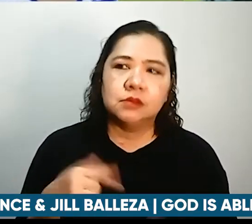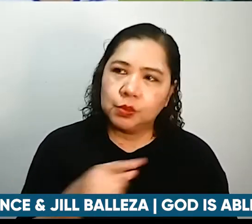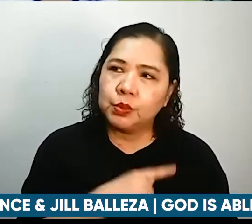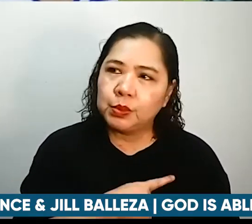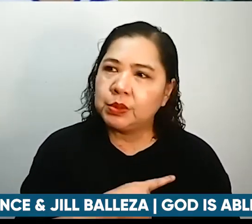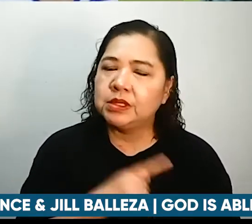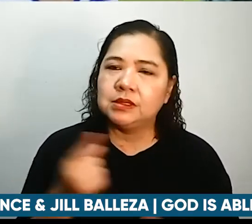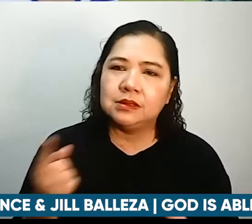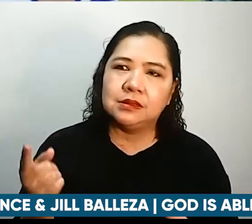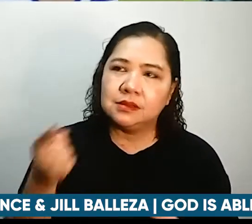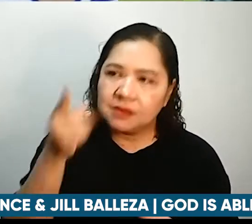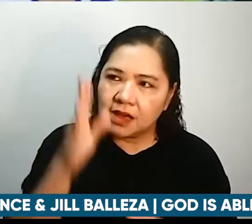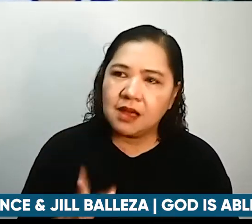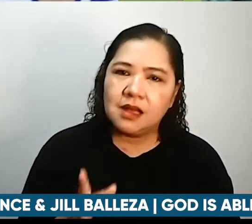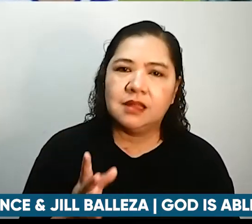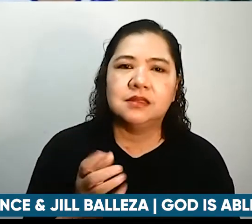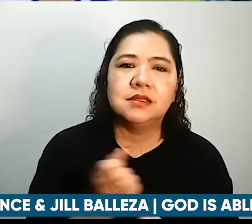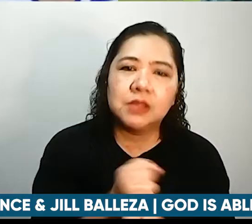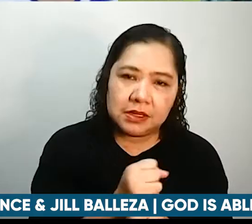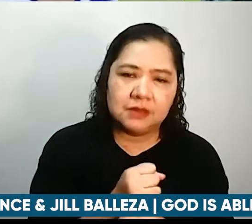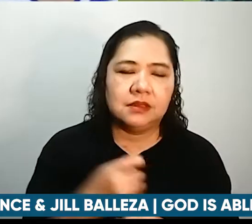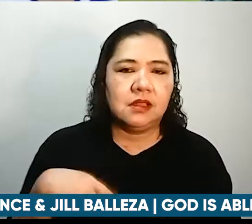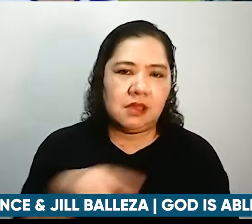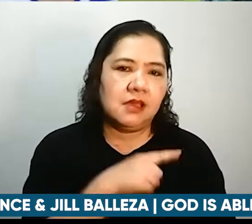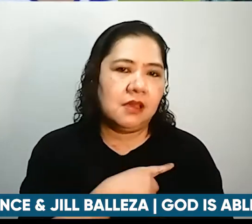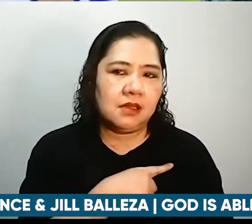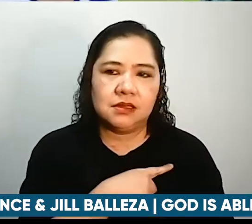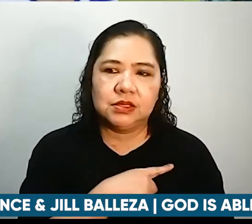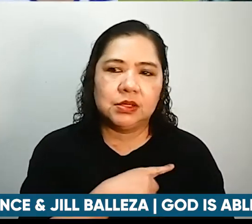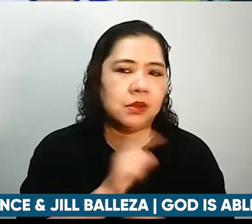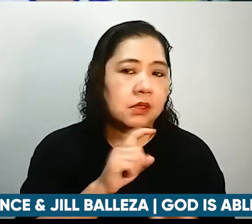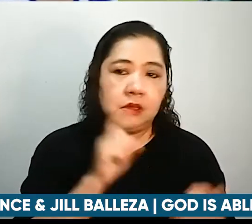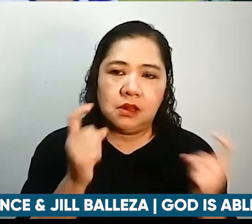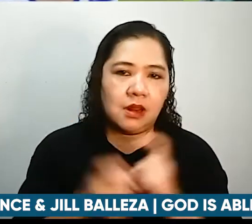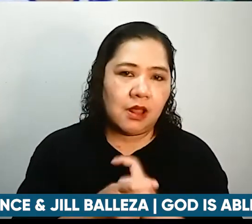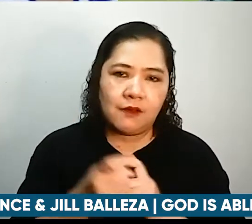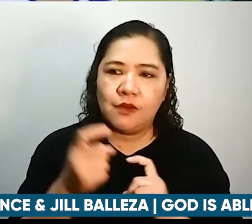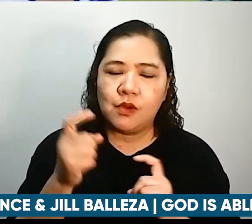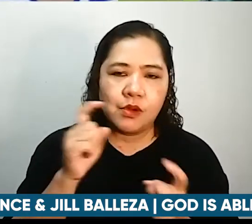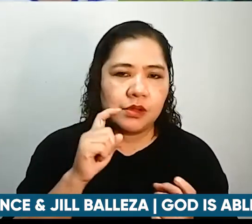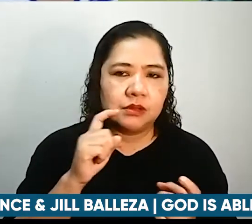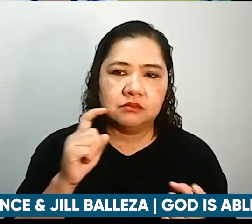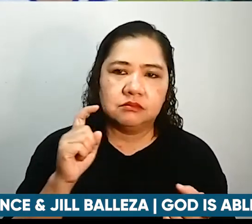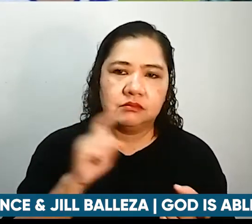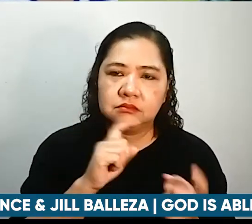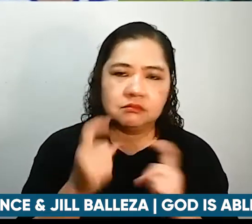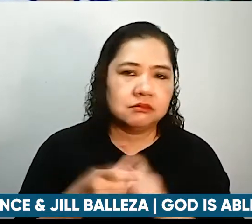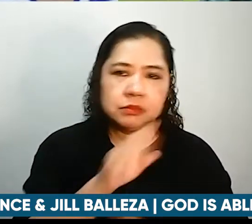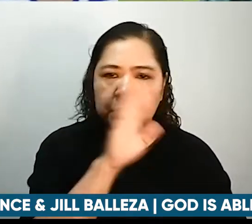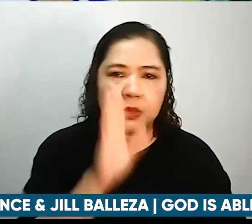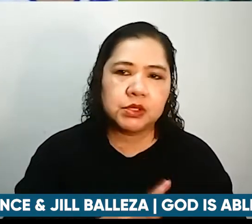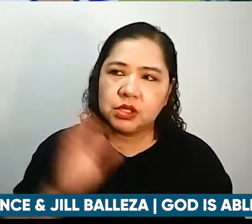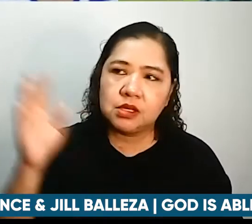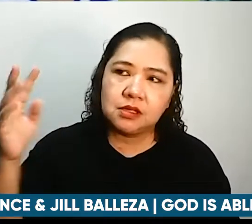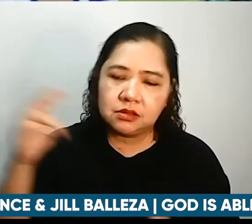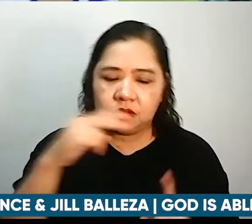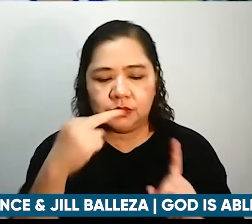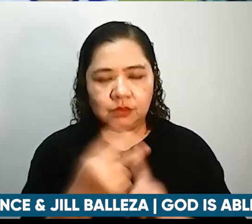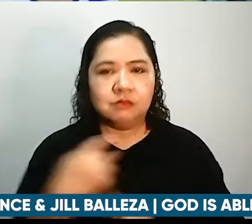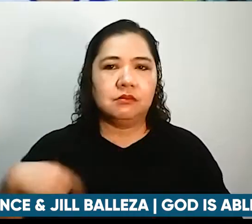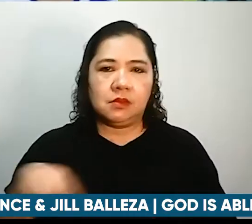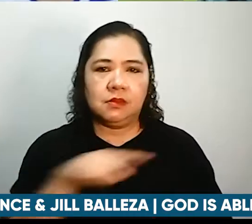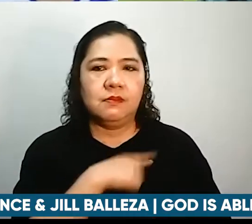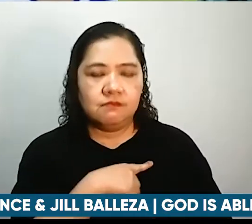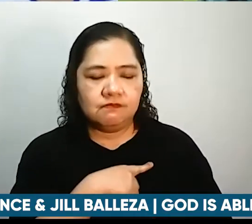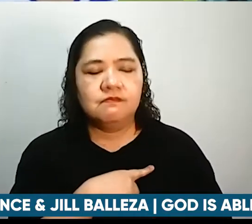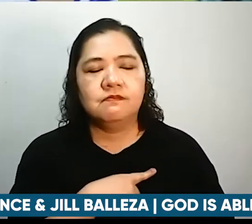Diyos na hindi pa rin nagbago ang tingin niya sa atin at hindi nagbago ang responsibility at opportunity na binagay niya through our bodies.